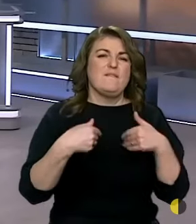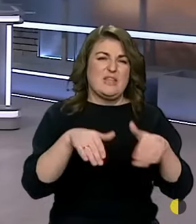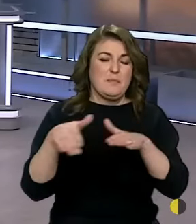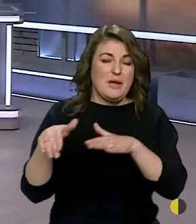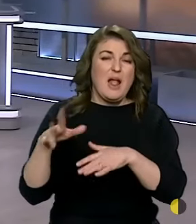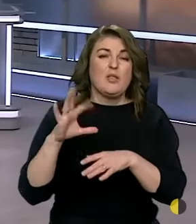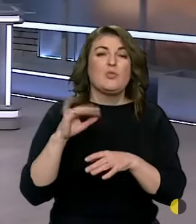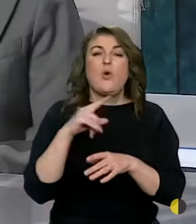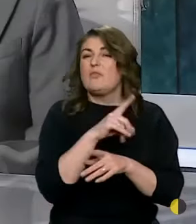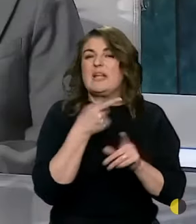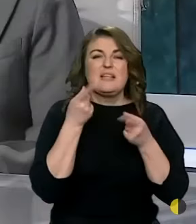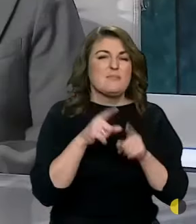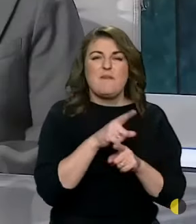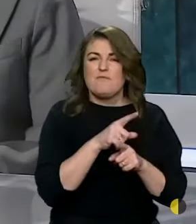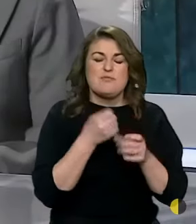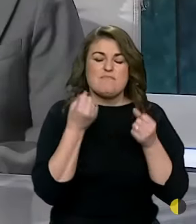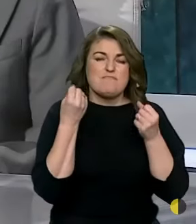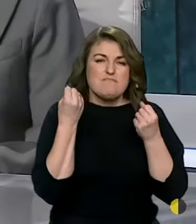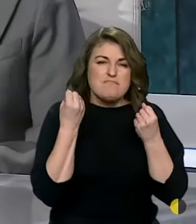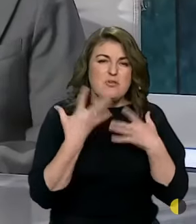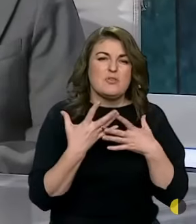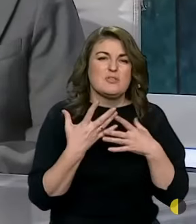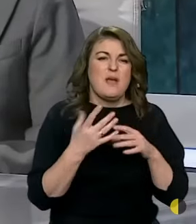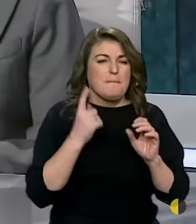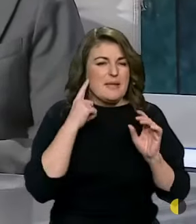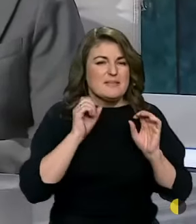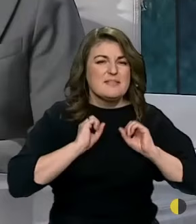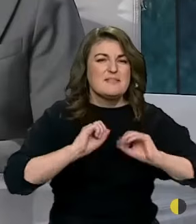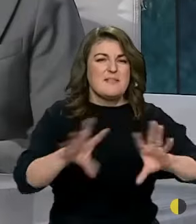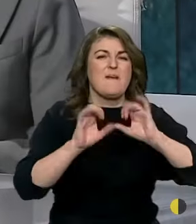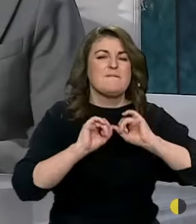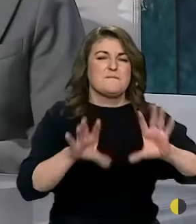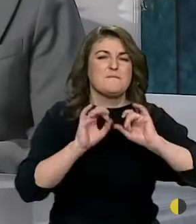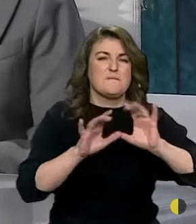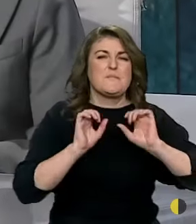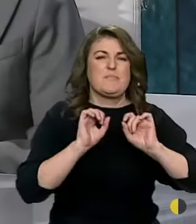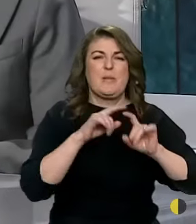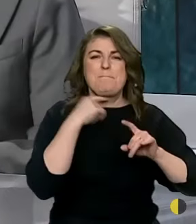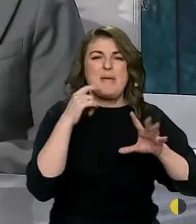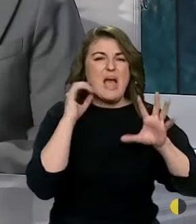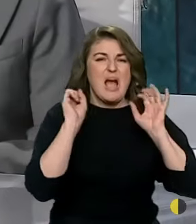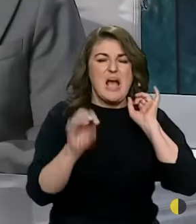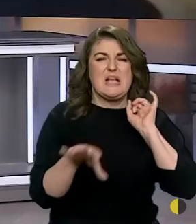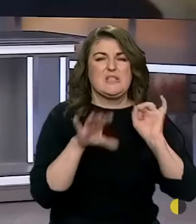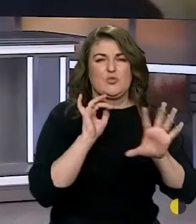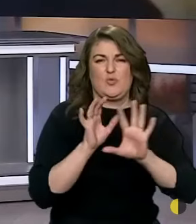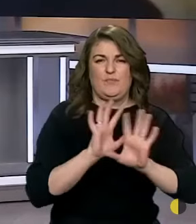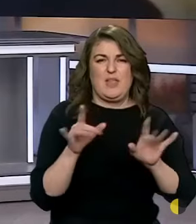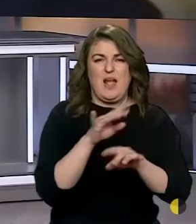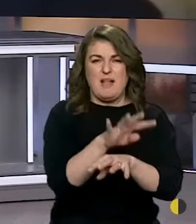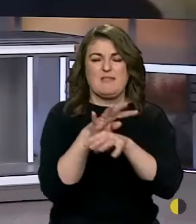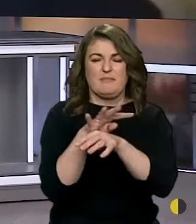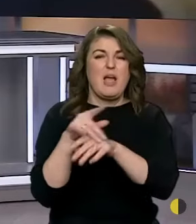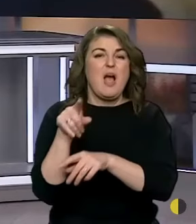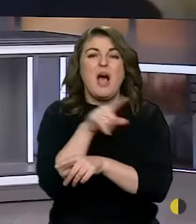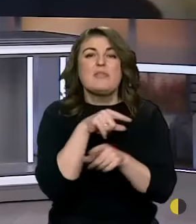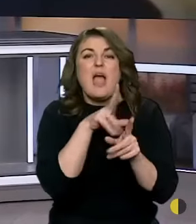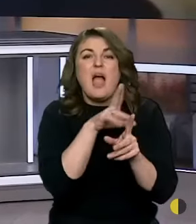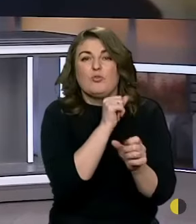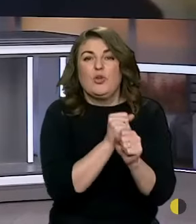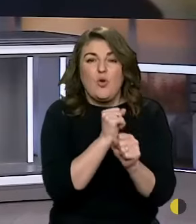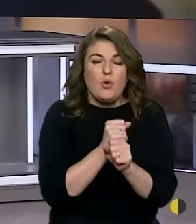але насправді вони просто тупо завалюють м'ясами, артилерійськими снарядами. При тій інтенсивності, як вони молотять,